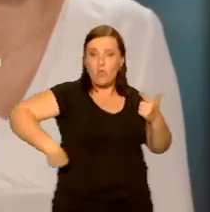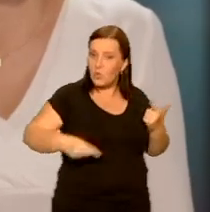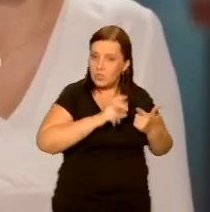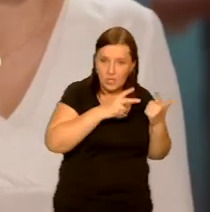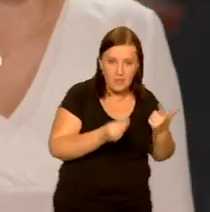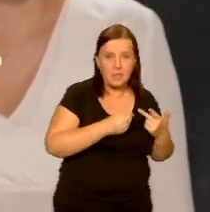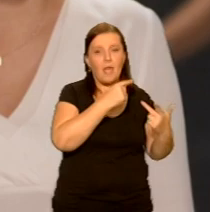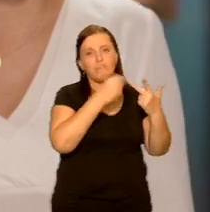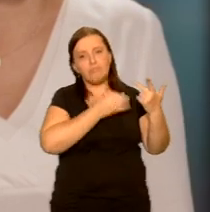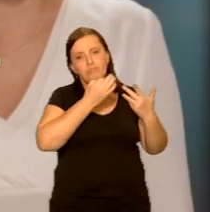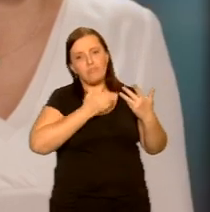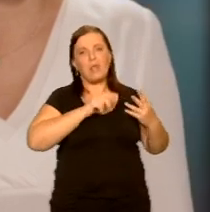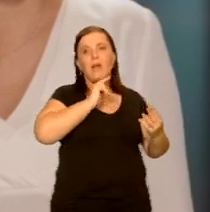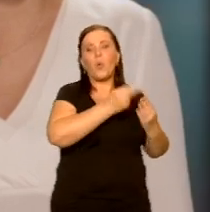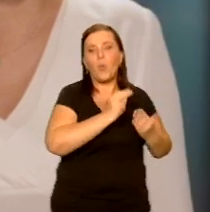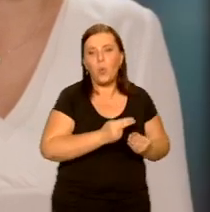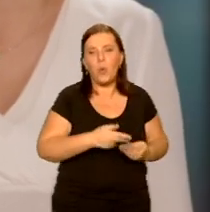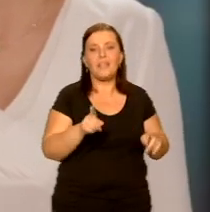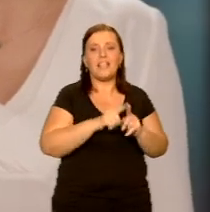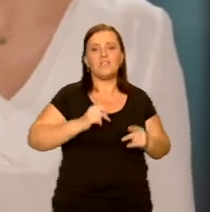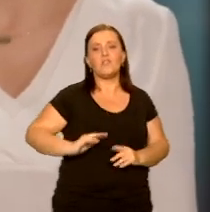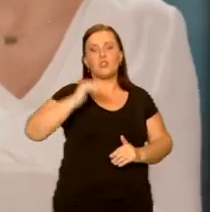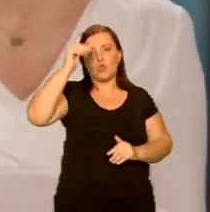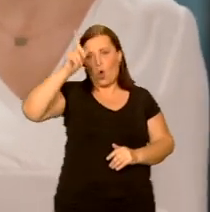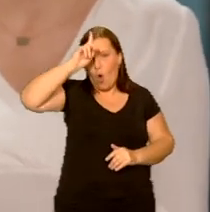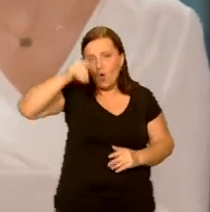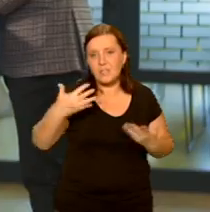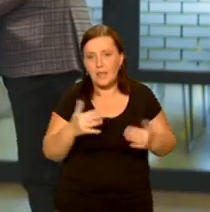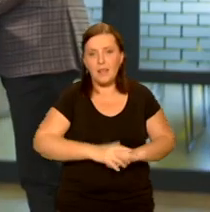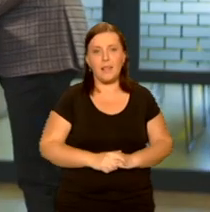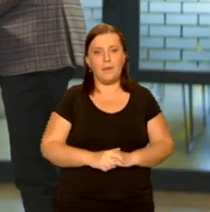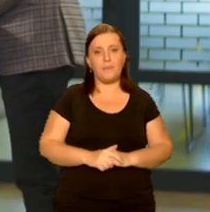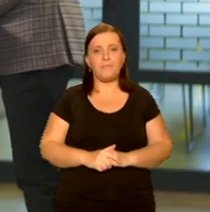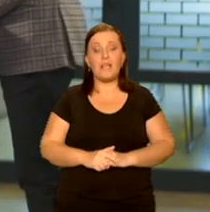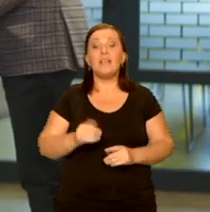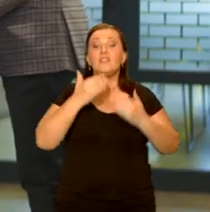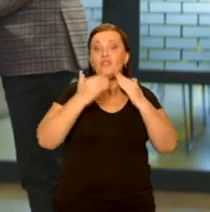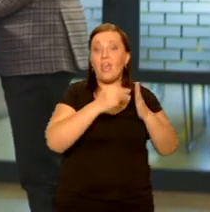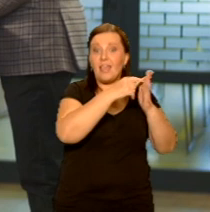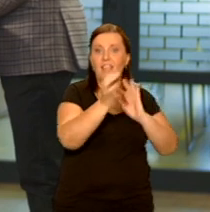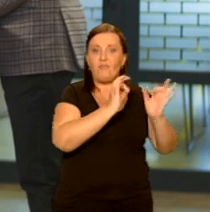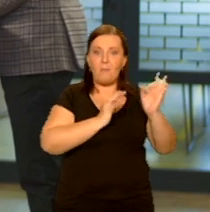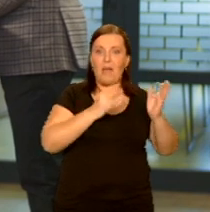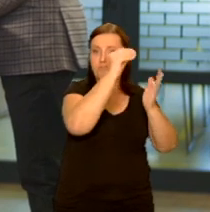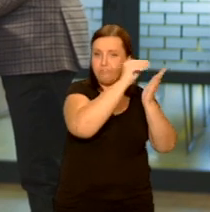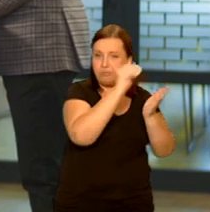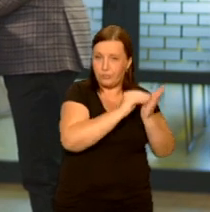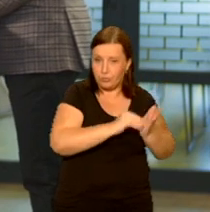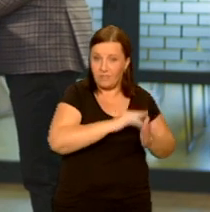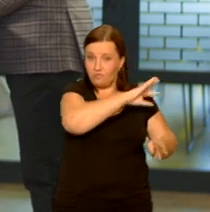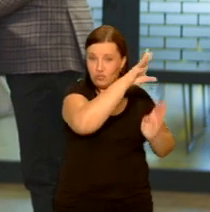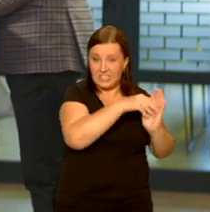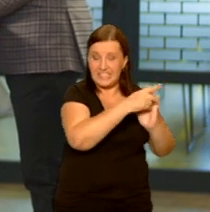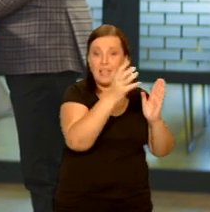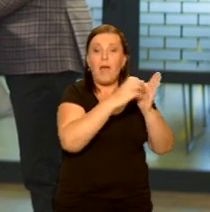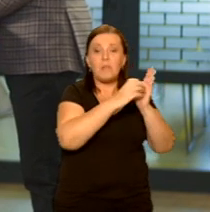wózku inwalidzkim i musimy też określić przedział wzrostu, który jest dla nas odpowiedni. Na podstawie wprowadzonych danych antropometrycznych w